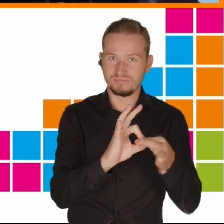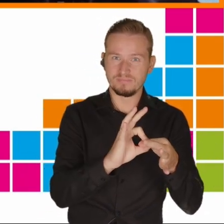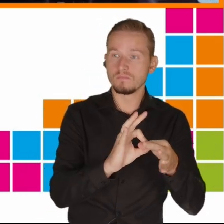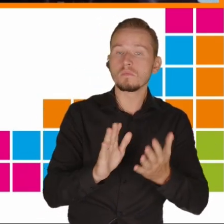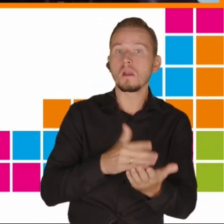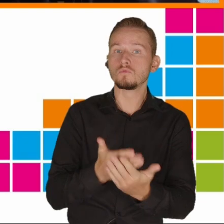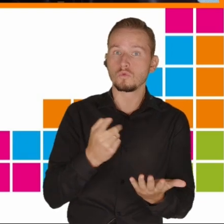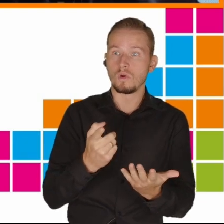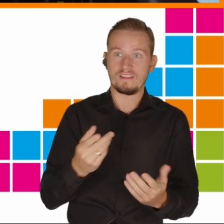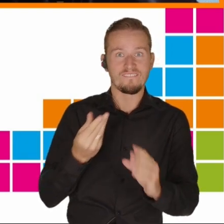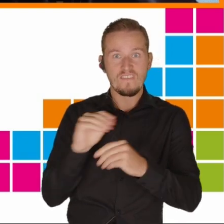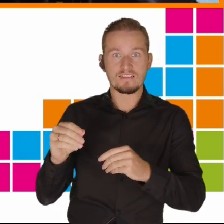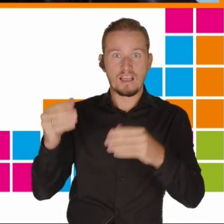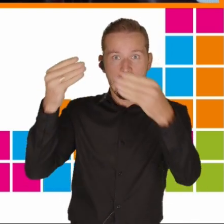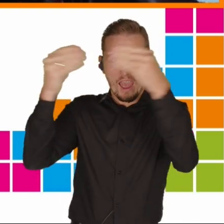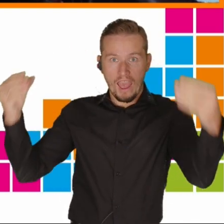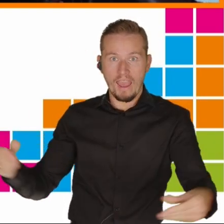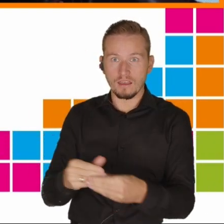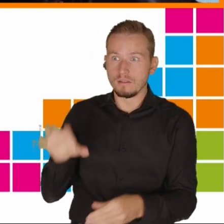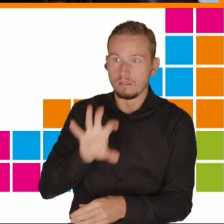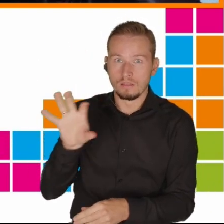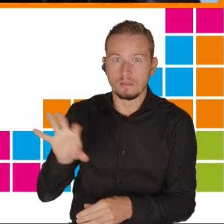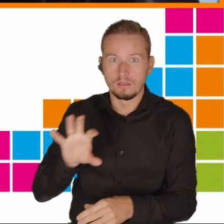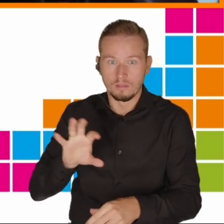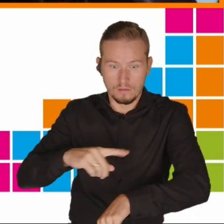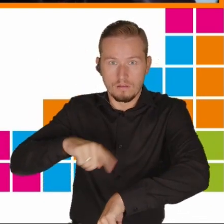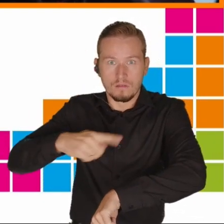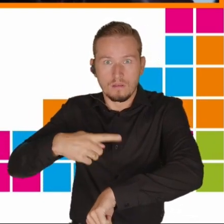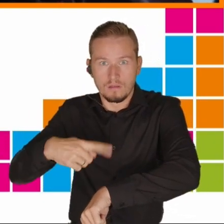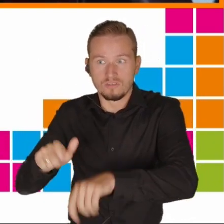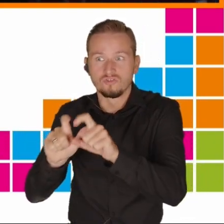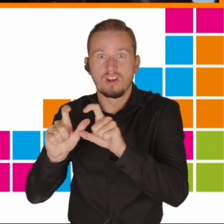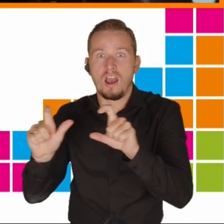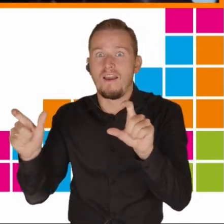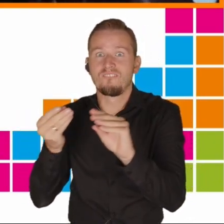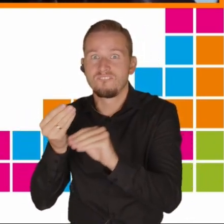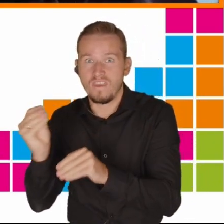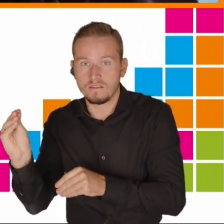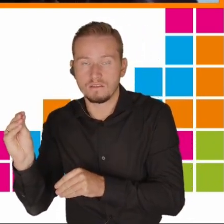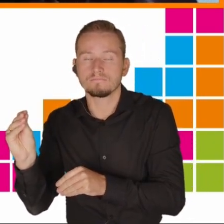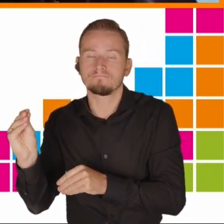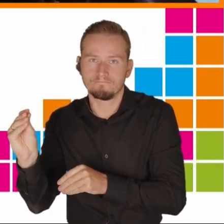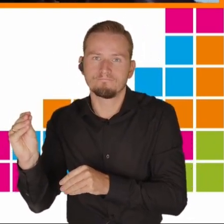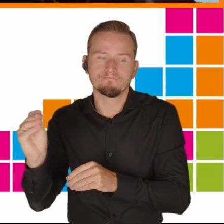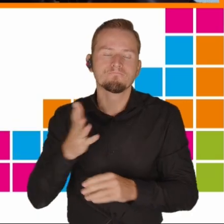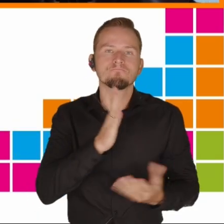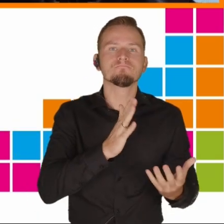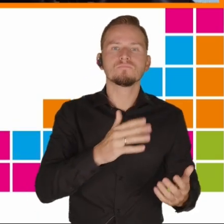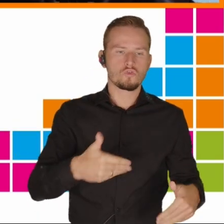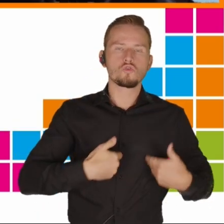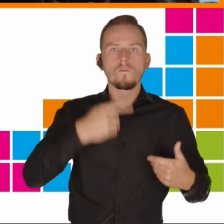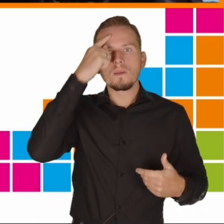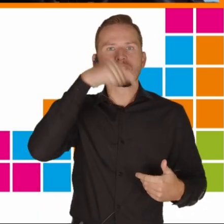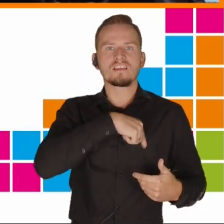spędzamy na ekranie, tym większe prawdopodobieństwo wystąpienia problemów w zakresie zdrowia